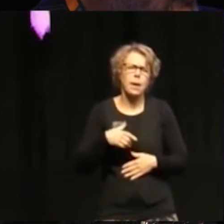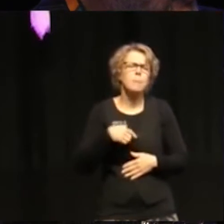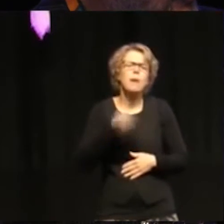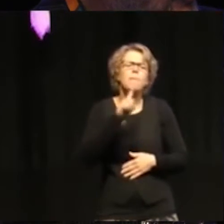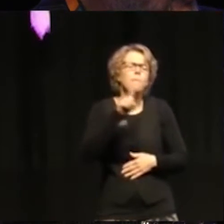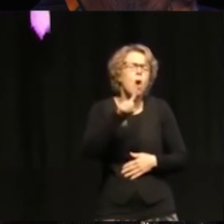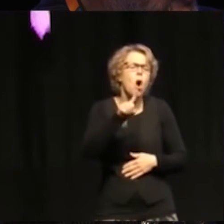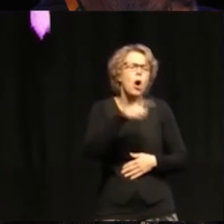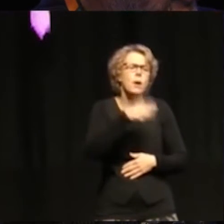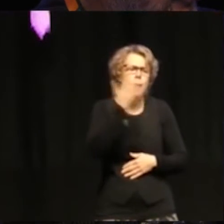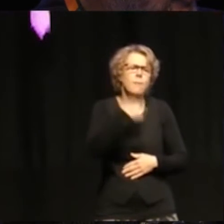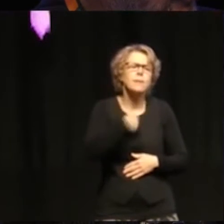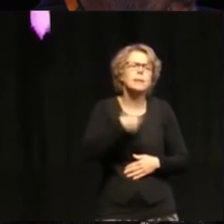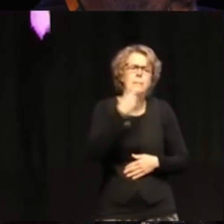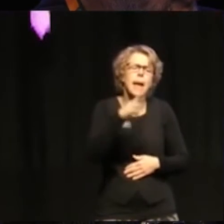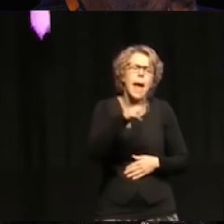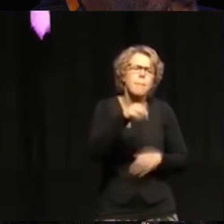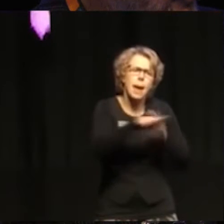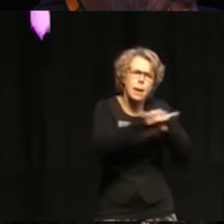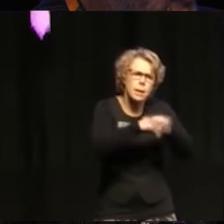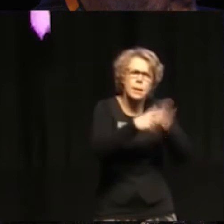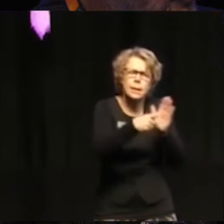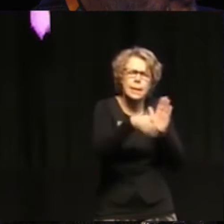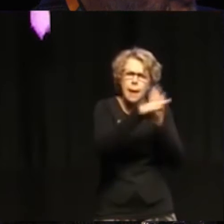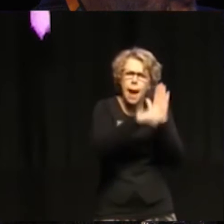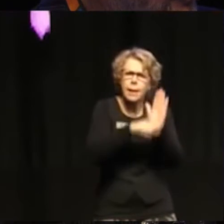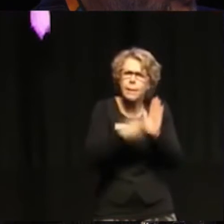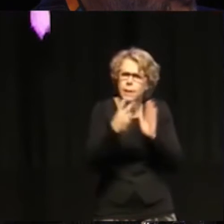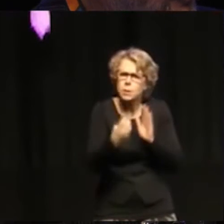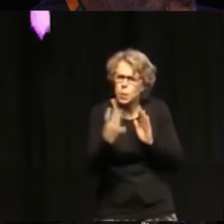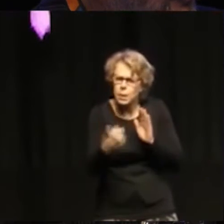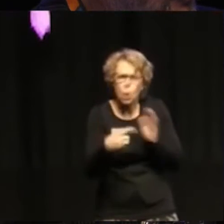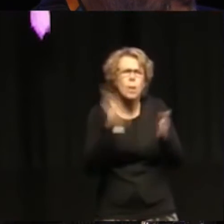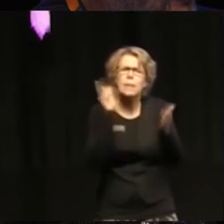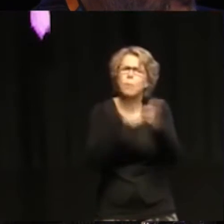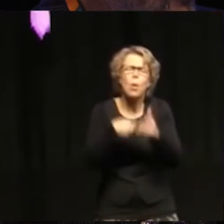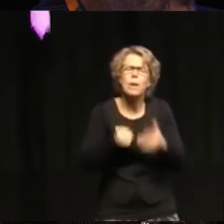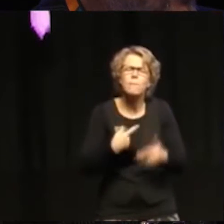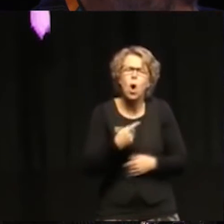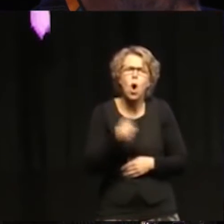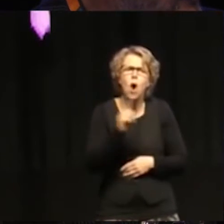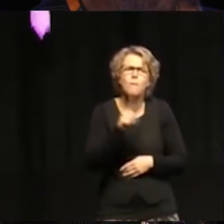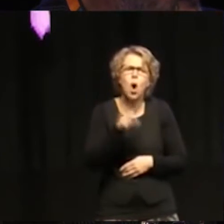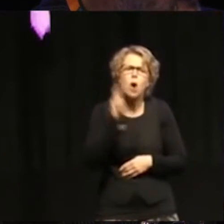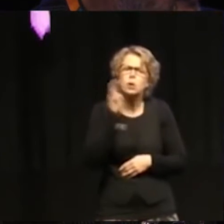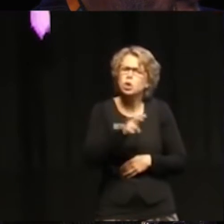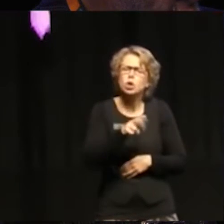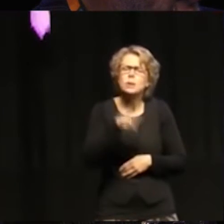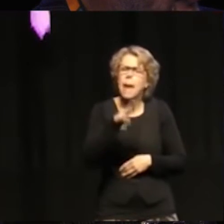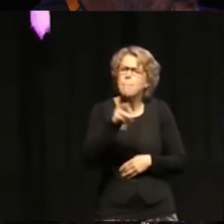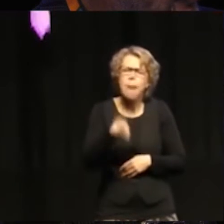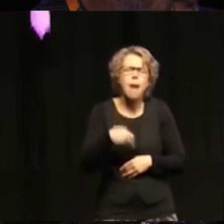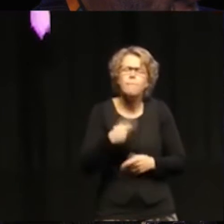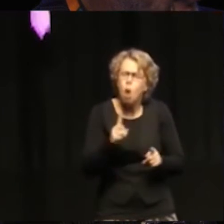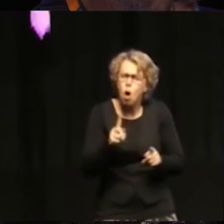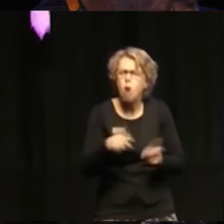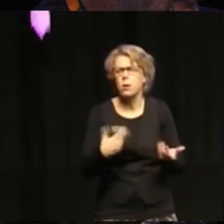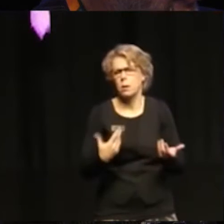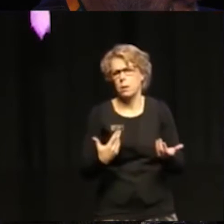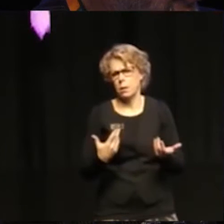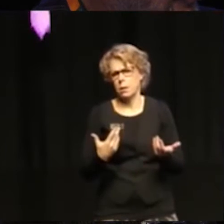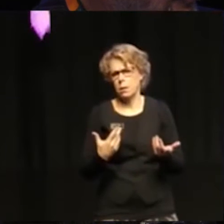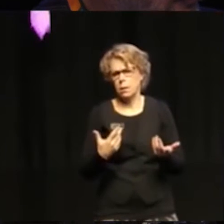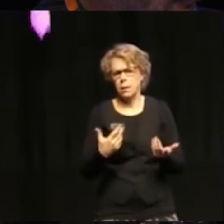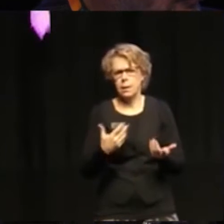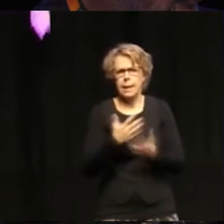in the Sustainable Development Goals, in the goals and the targets themselves? So in order to follow the slogan of not just